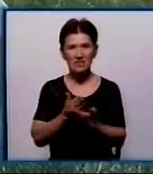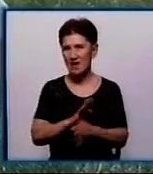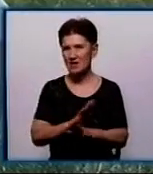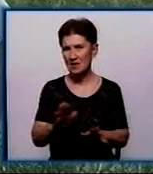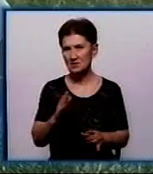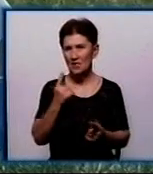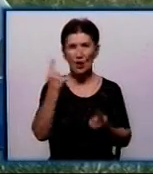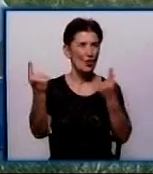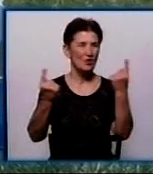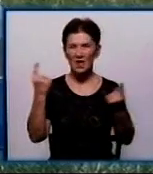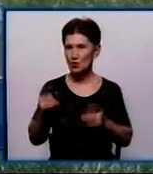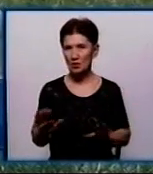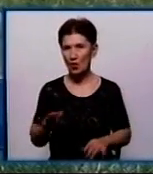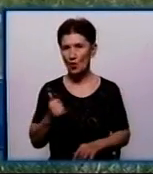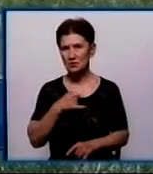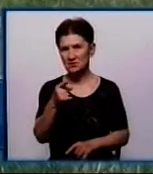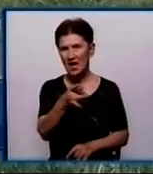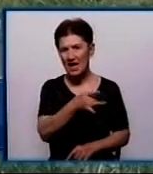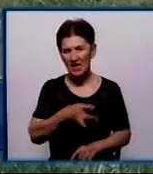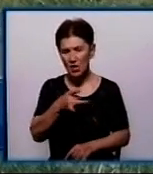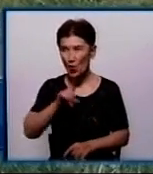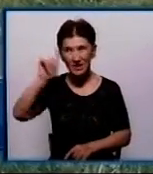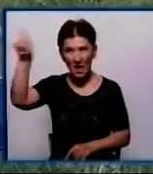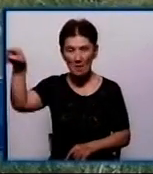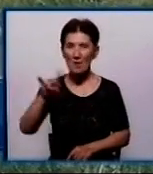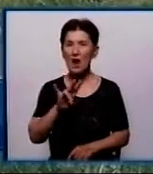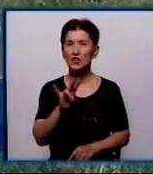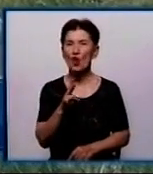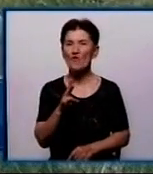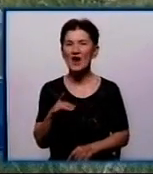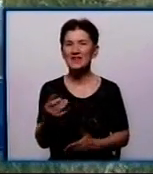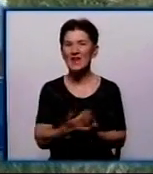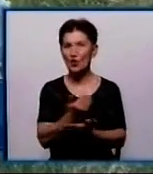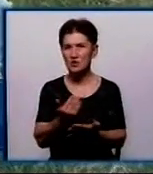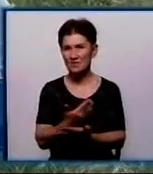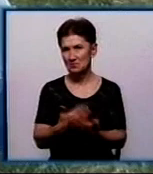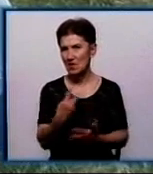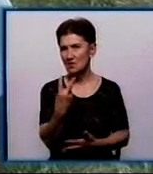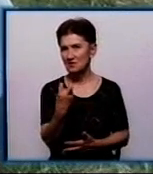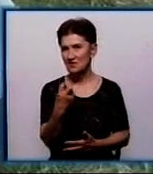У нас в районі Новомиколаївці було отруєно близько 200 собак.